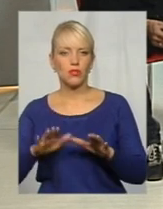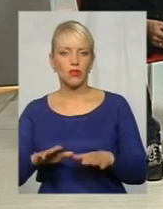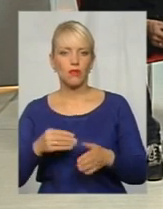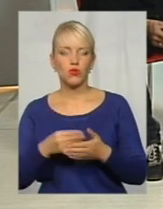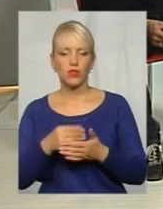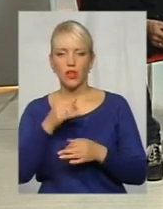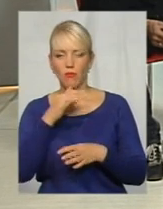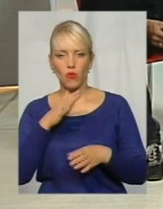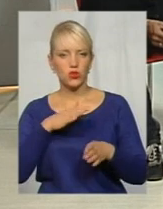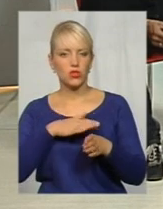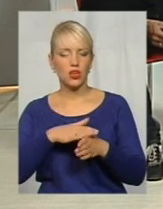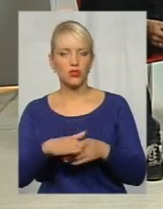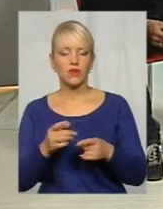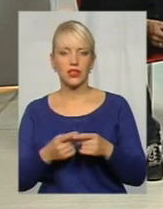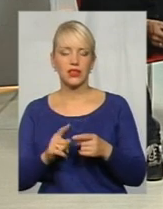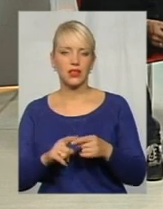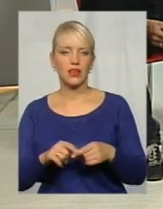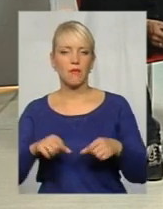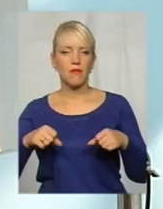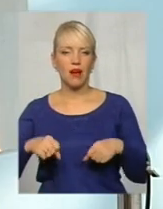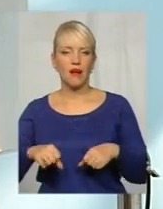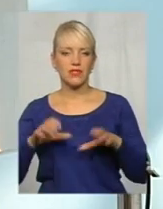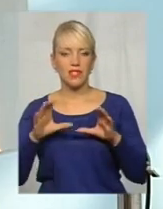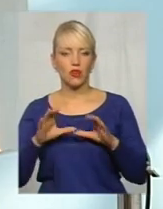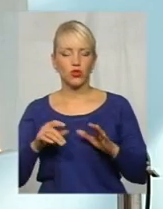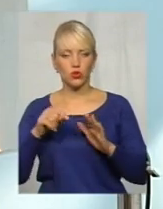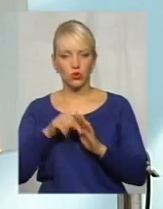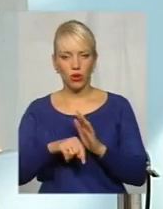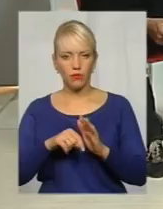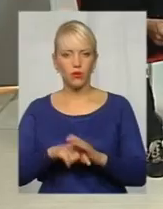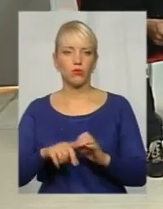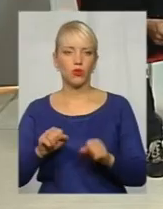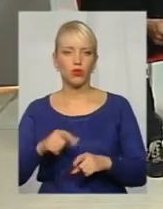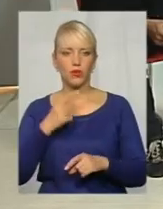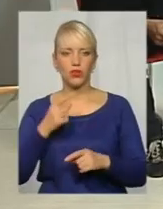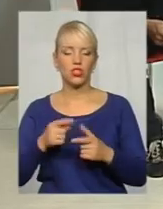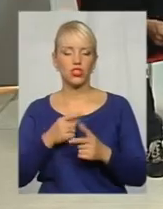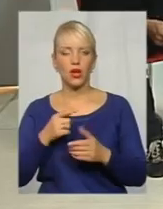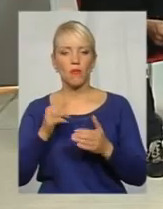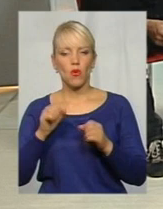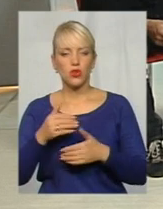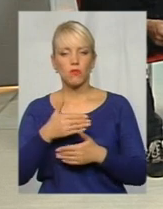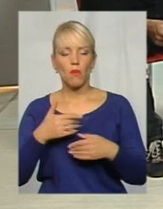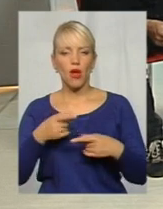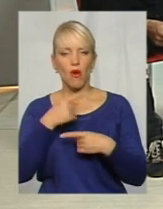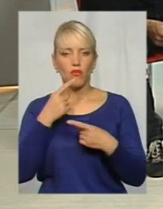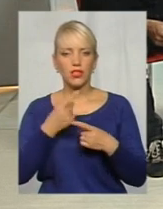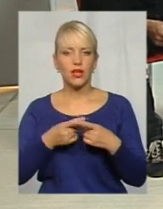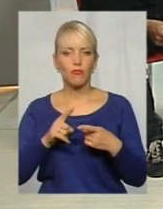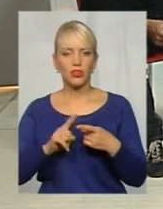реалізувати тих прав, законів, інтересів. Чи можемо ми говорити про те, що